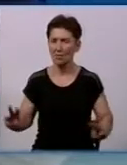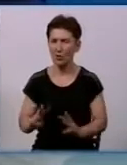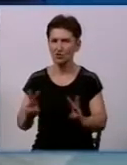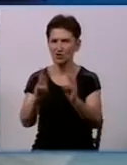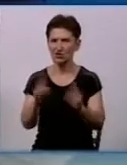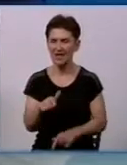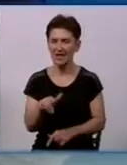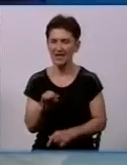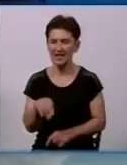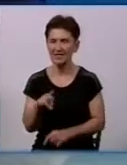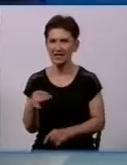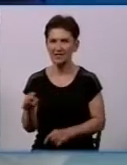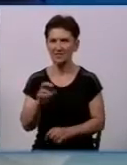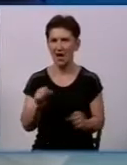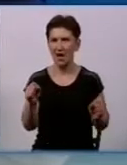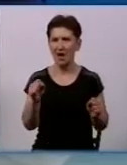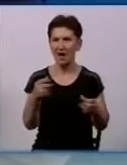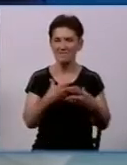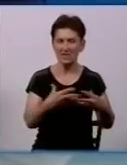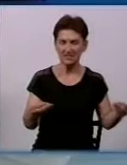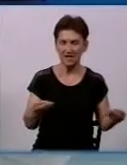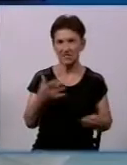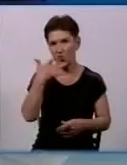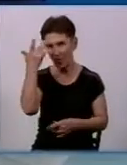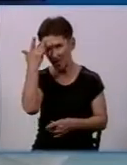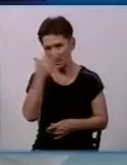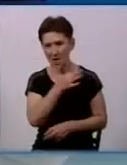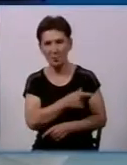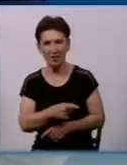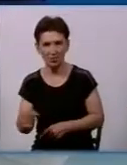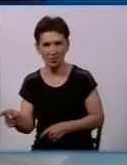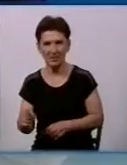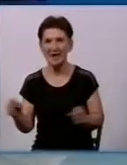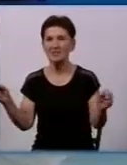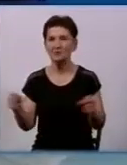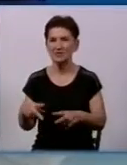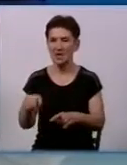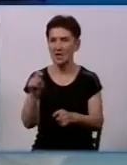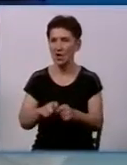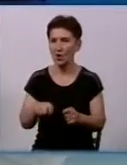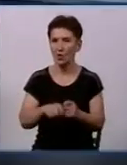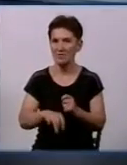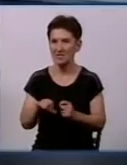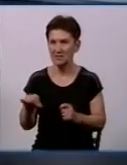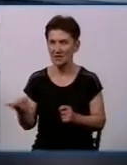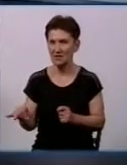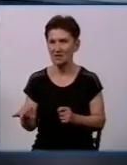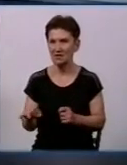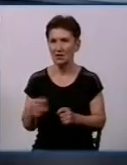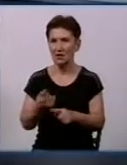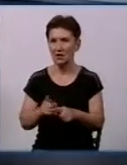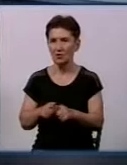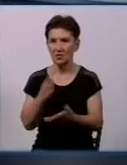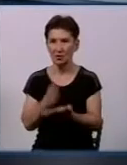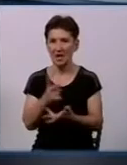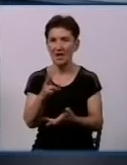цього на весняно-літній період та осінньо-зимовий організуються спеціальні комісії, які здійснюють об'їзд всіх гідрантів, які є